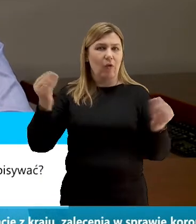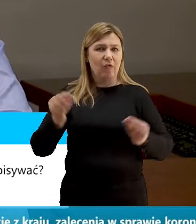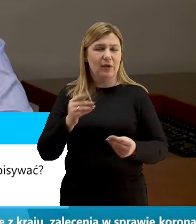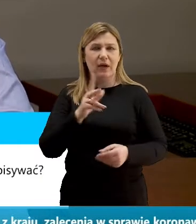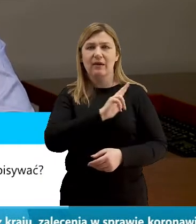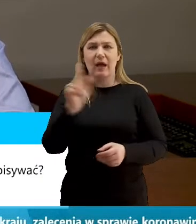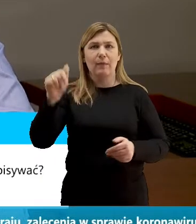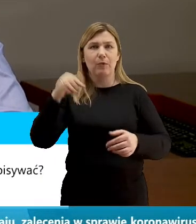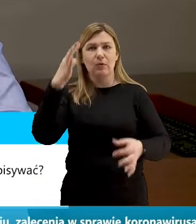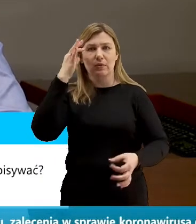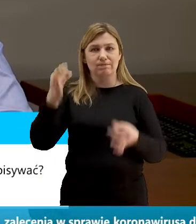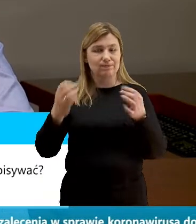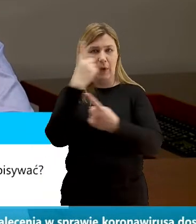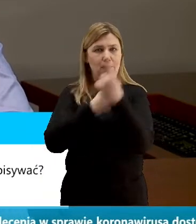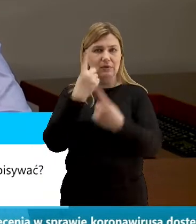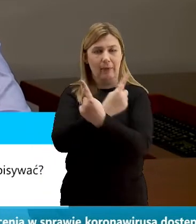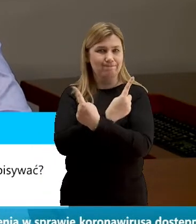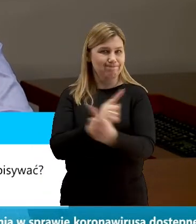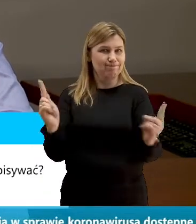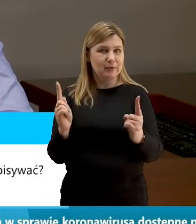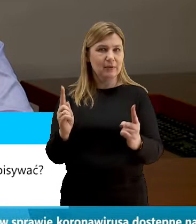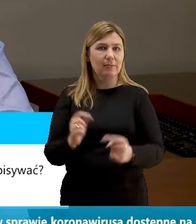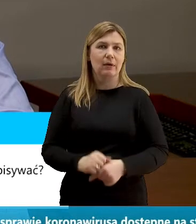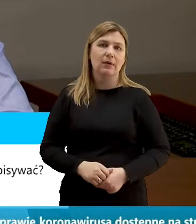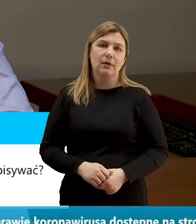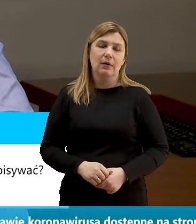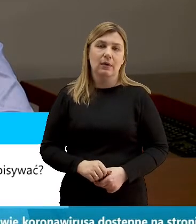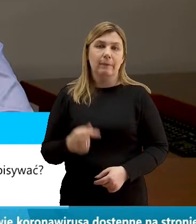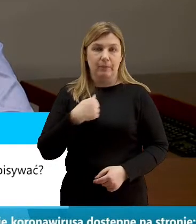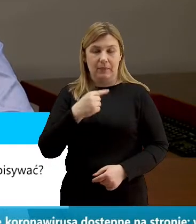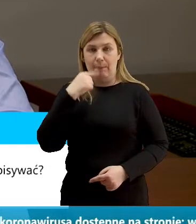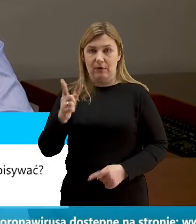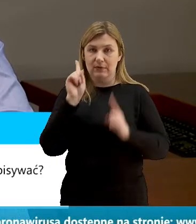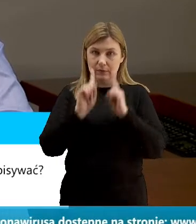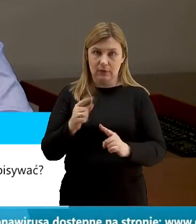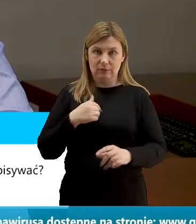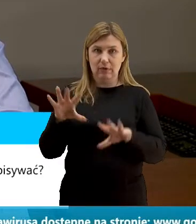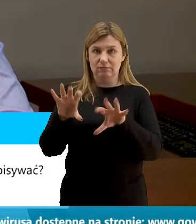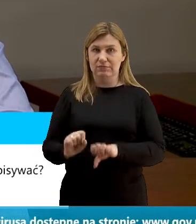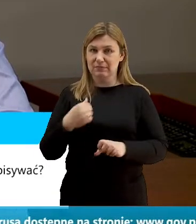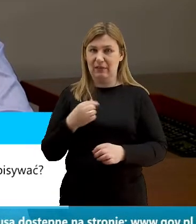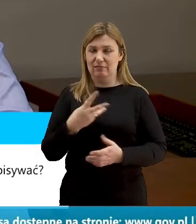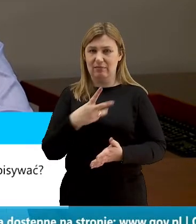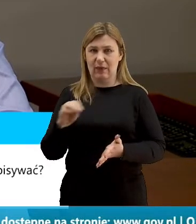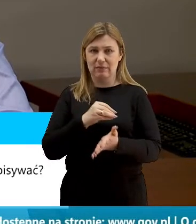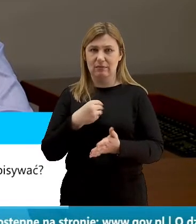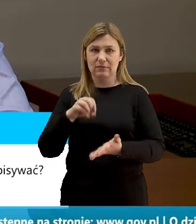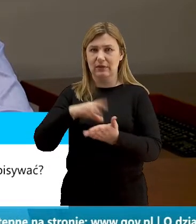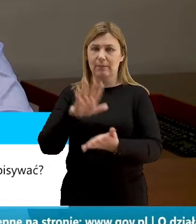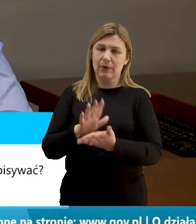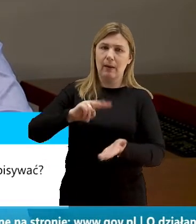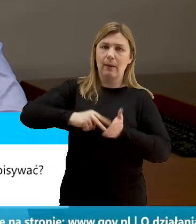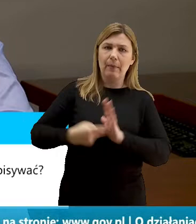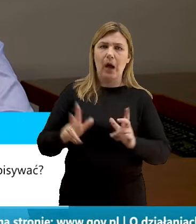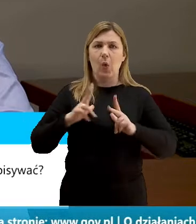rozważyć sam. Ja powiem szczerze, że powstrzymałem się na dzień dzisiejszy od planowania urlopów